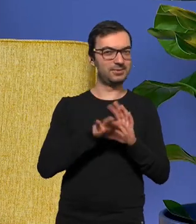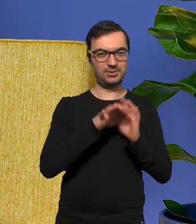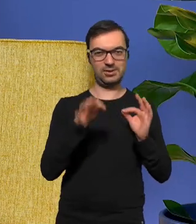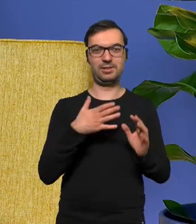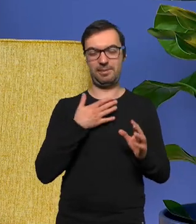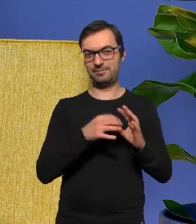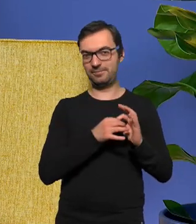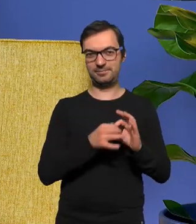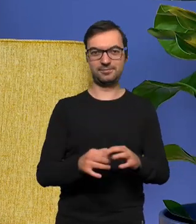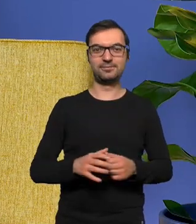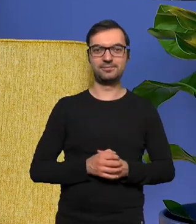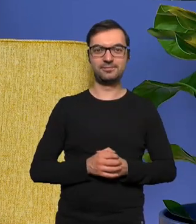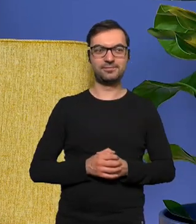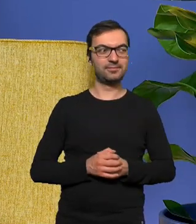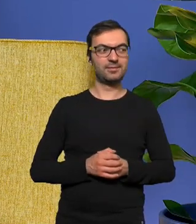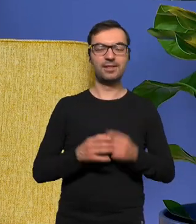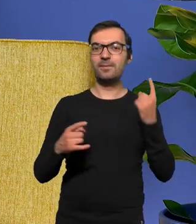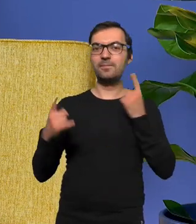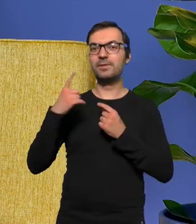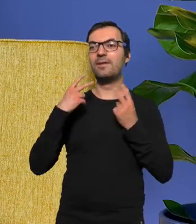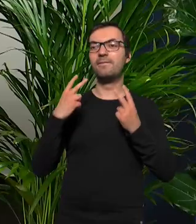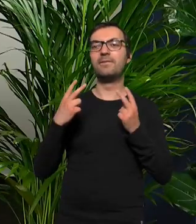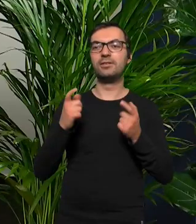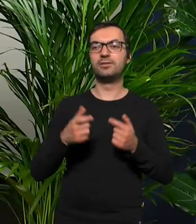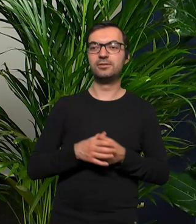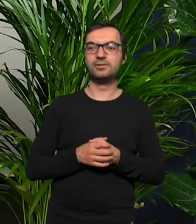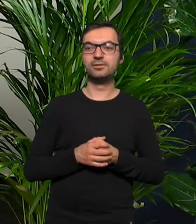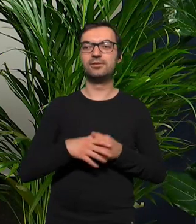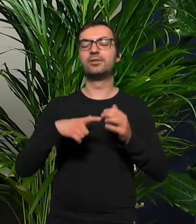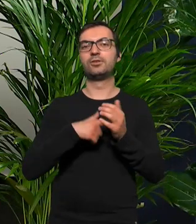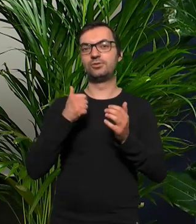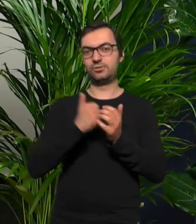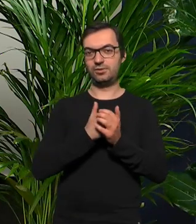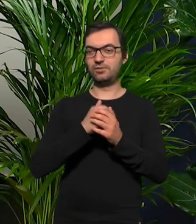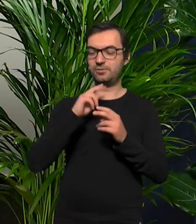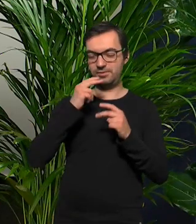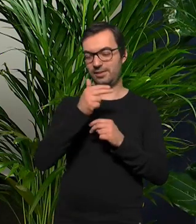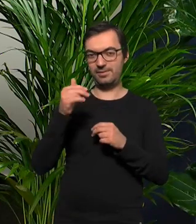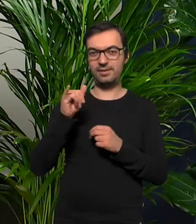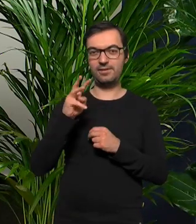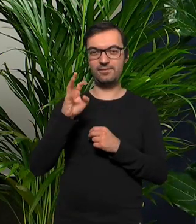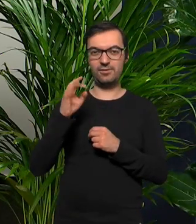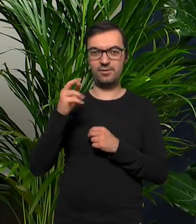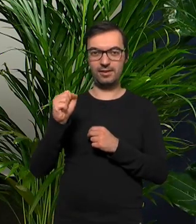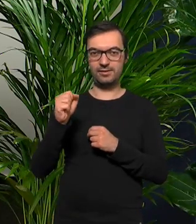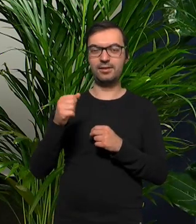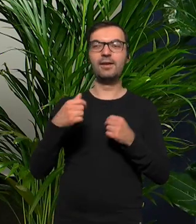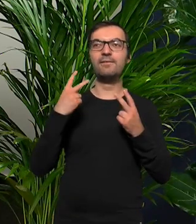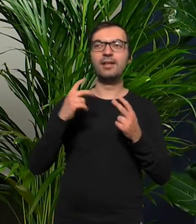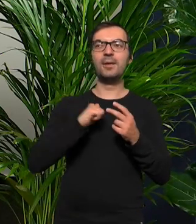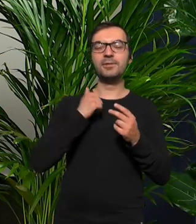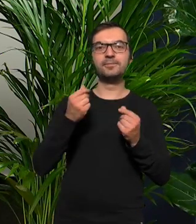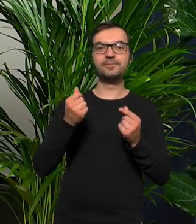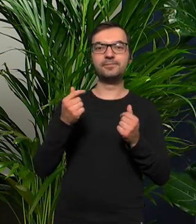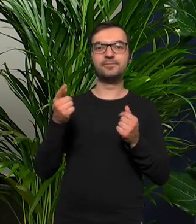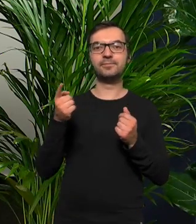trwa moim zdaniem też bardzo ważna jest i tutaj znowu wrócę do Iwony ta umiejętność